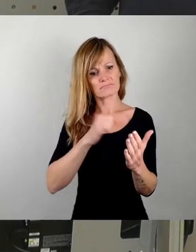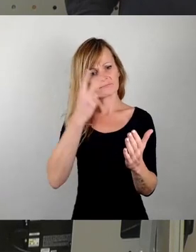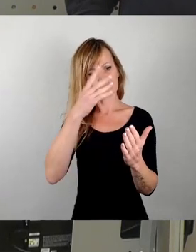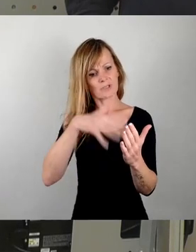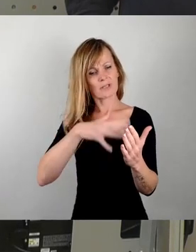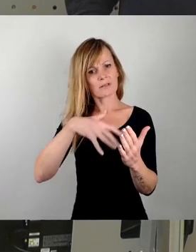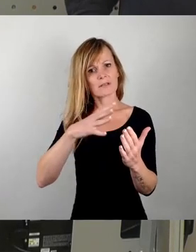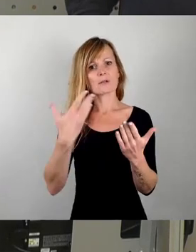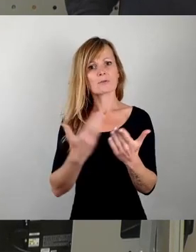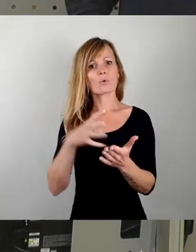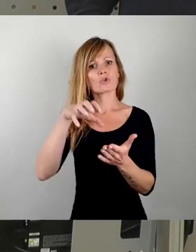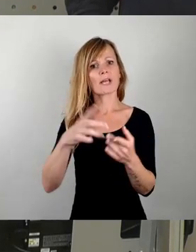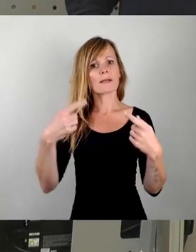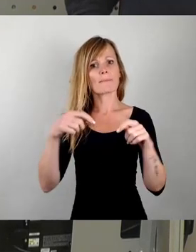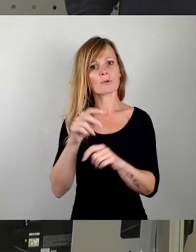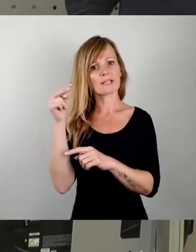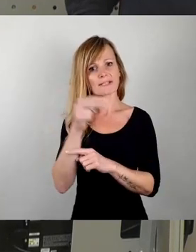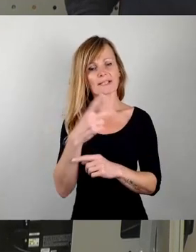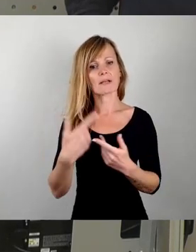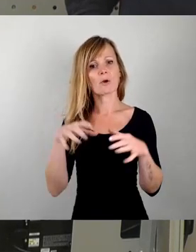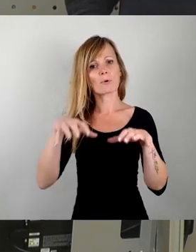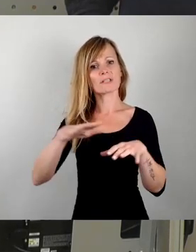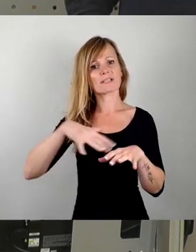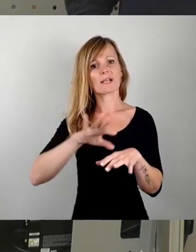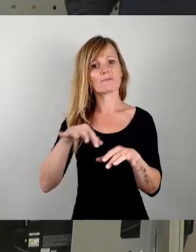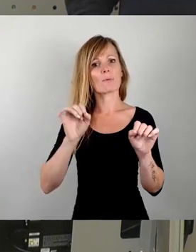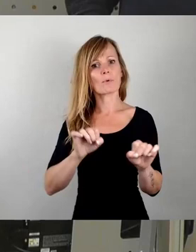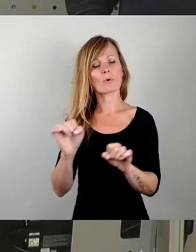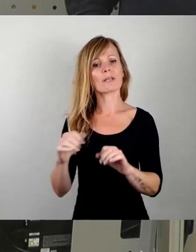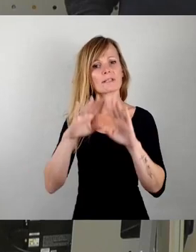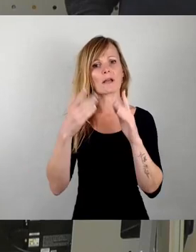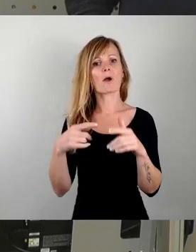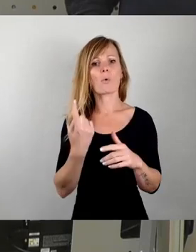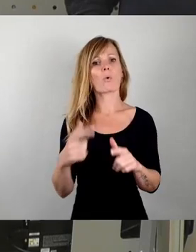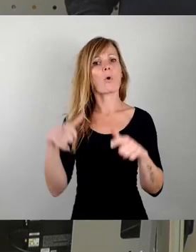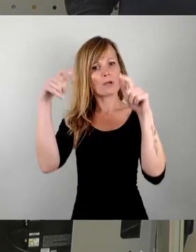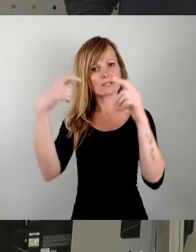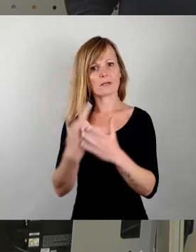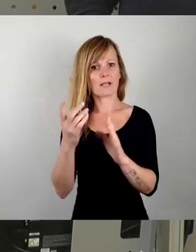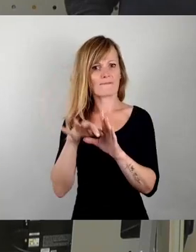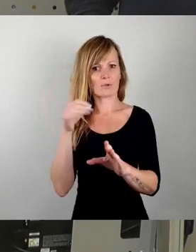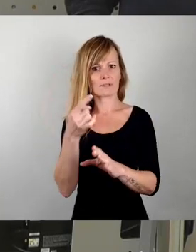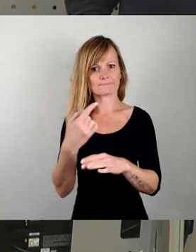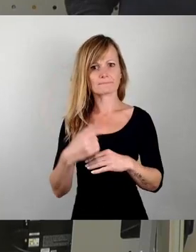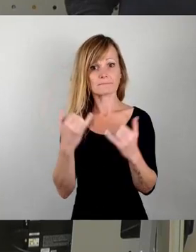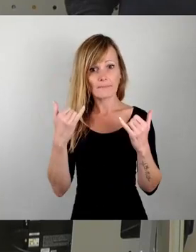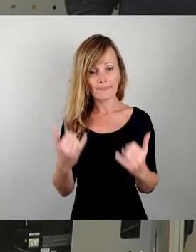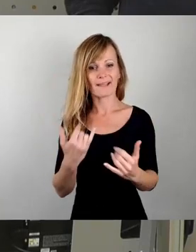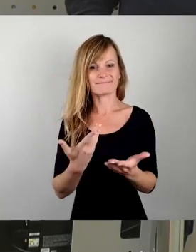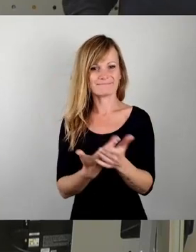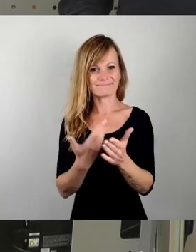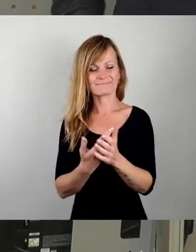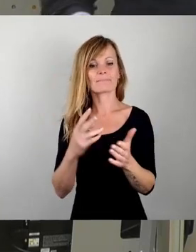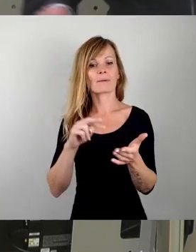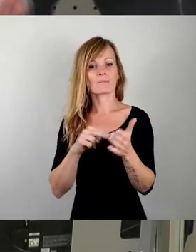Potenziale für mögliche Hochhäuser in Dresden gefunden. Jetzt ist natürlich an der Politik genau diese städtebaulicher